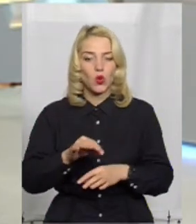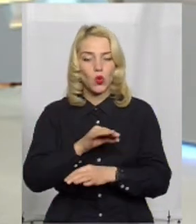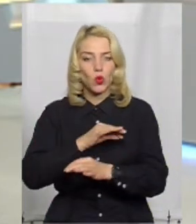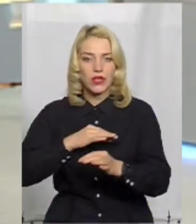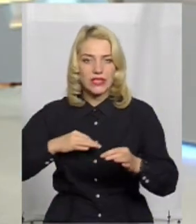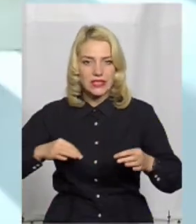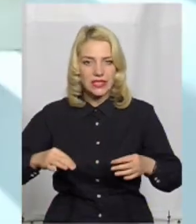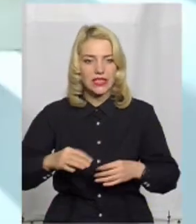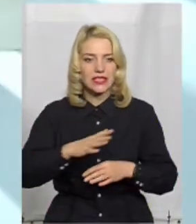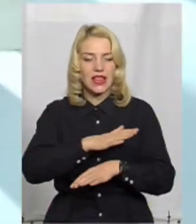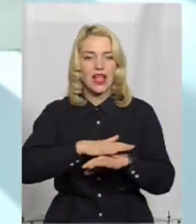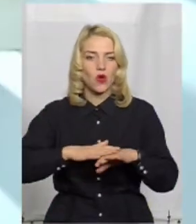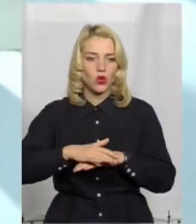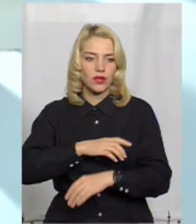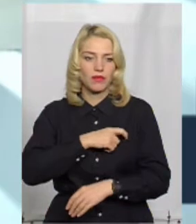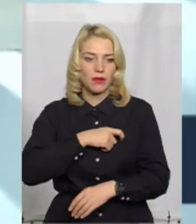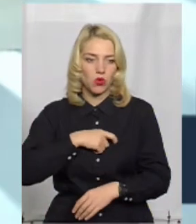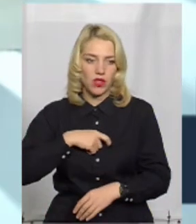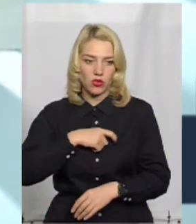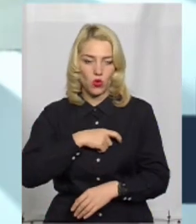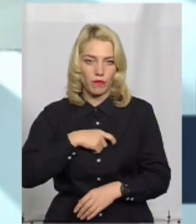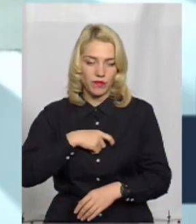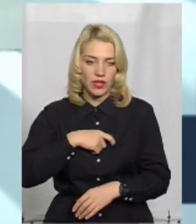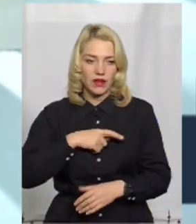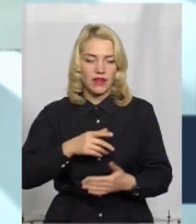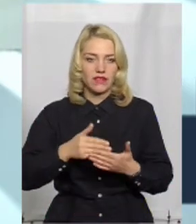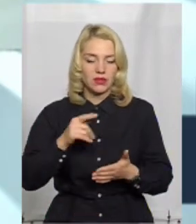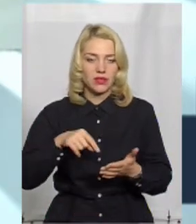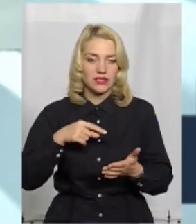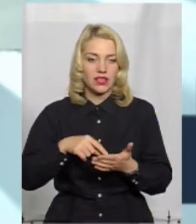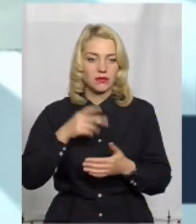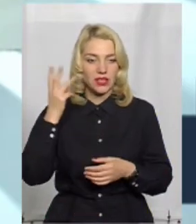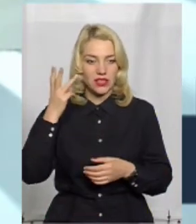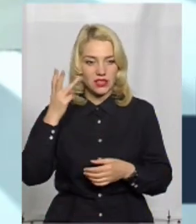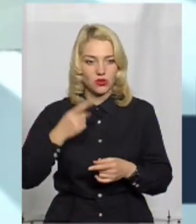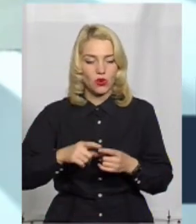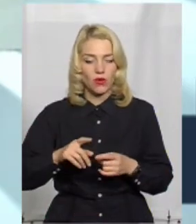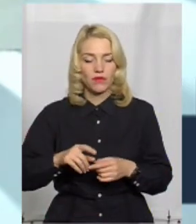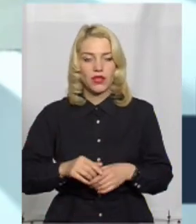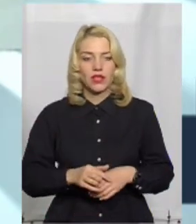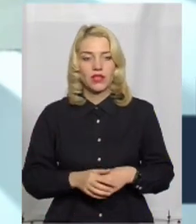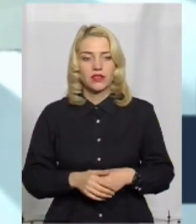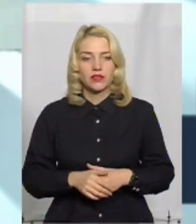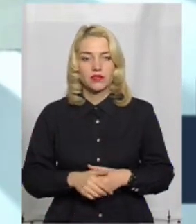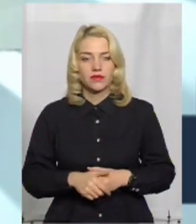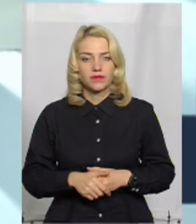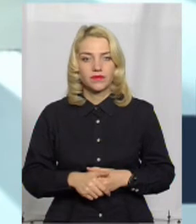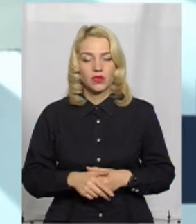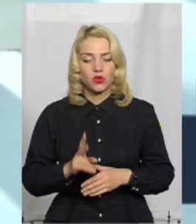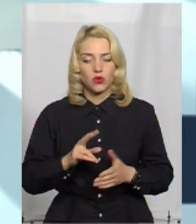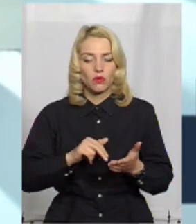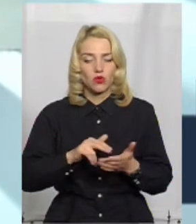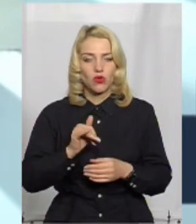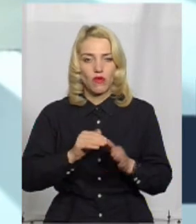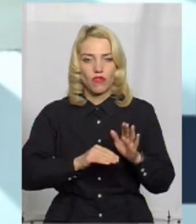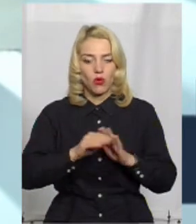з народним депутатом, який від міста Хмельницького по мажоритарці прийшов у Верховну Раду